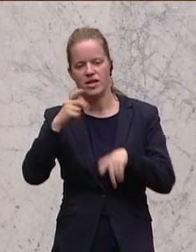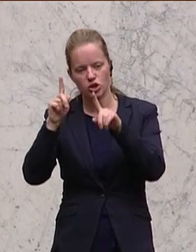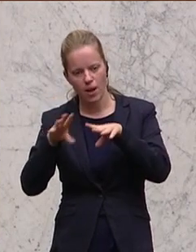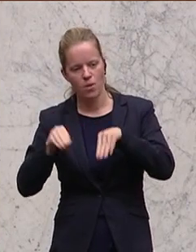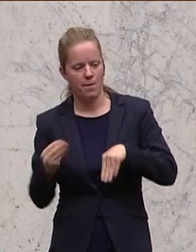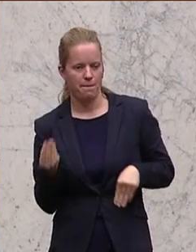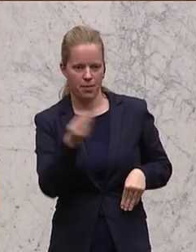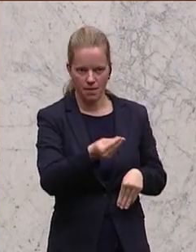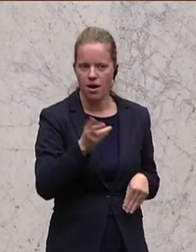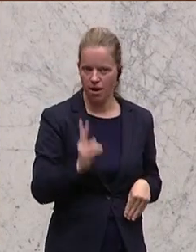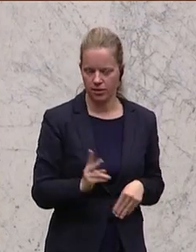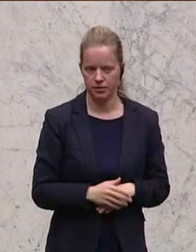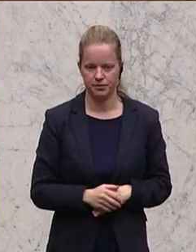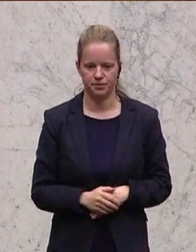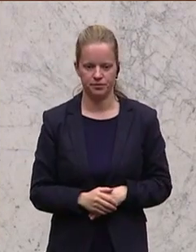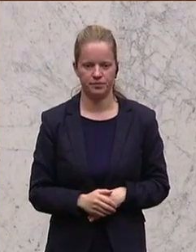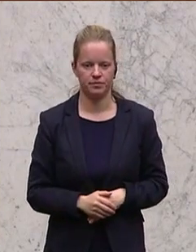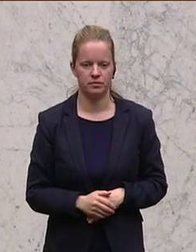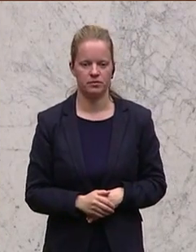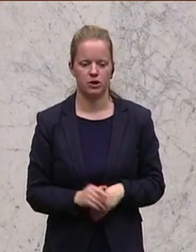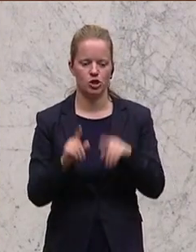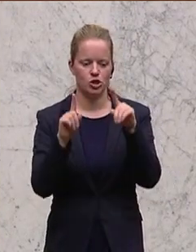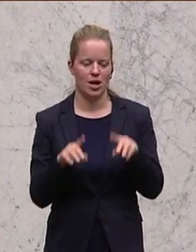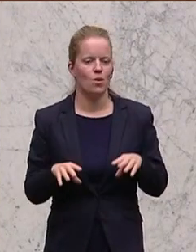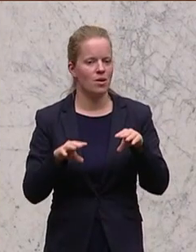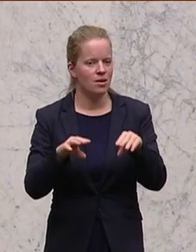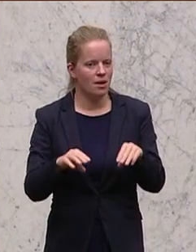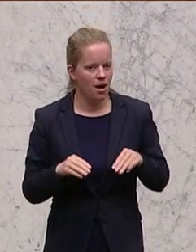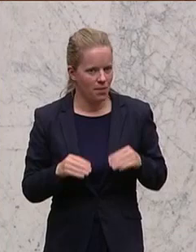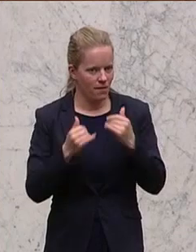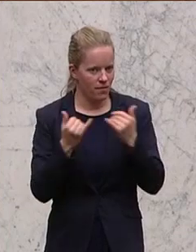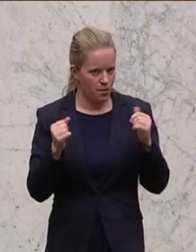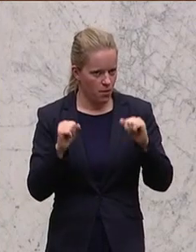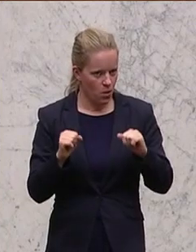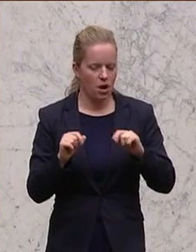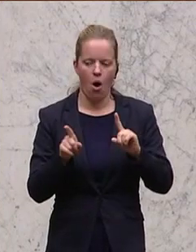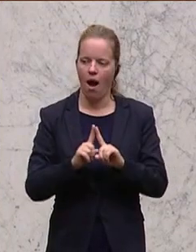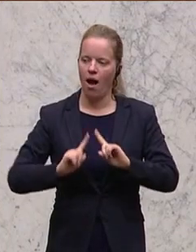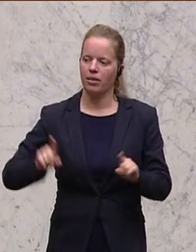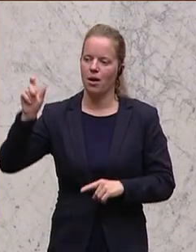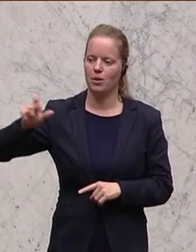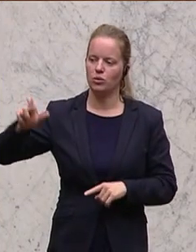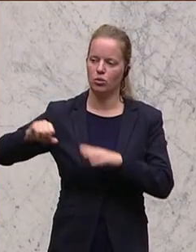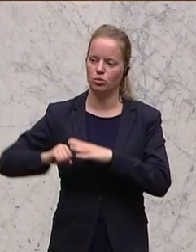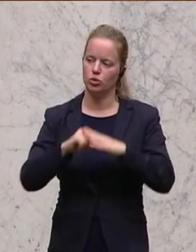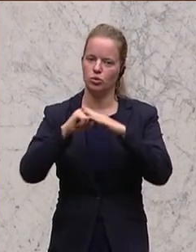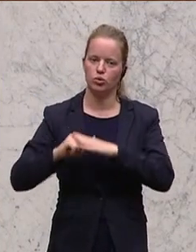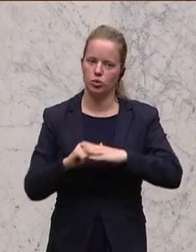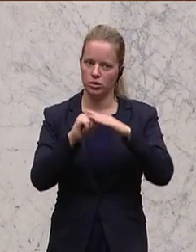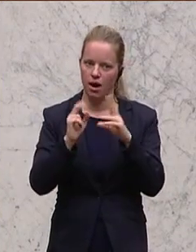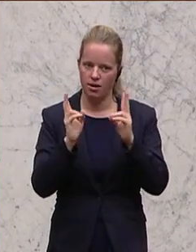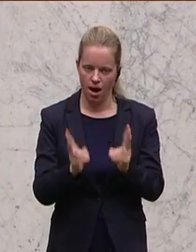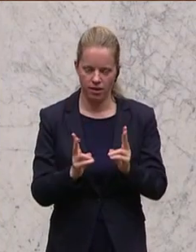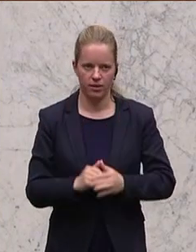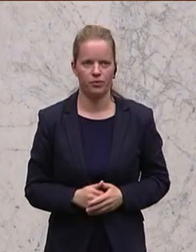Stellung nehmen. Diese Stellungnahme kann auch von anderen unterstützt werden. Und dann muss